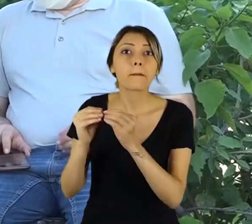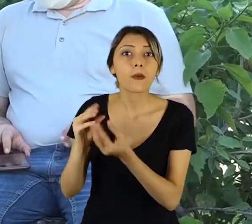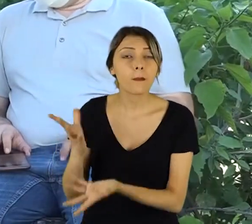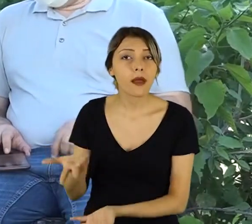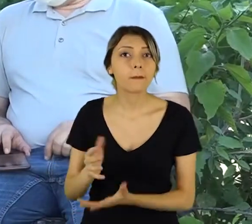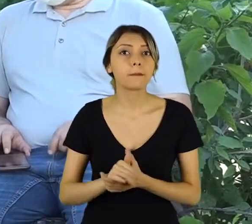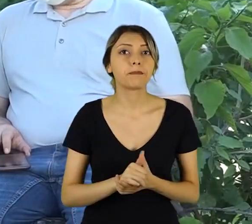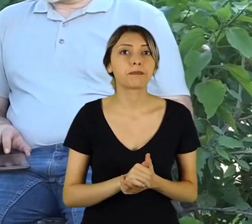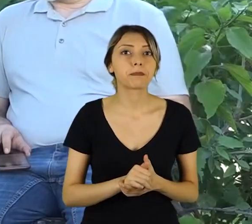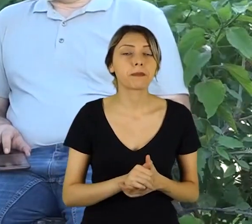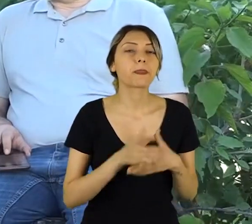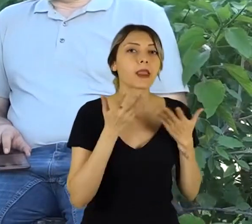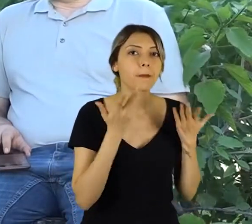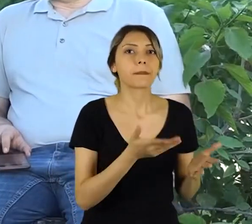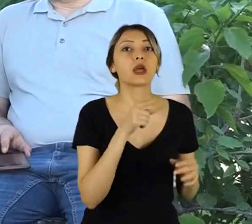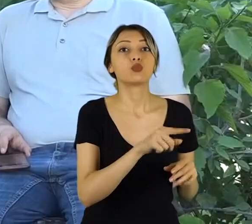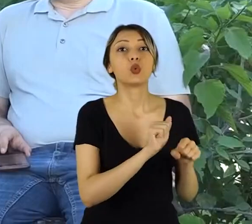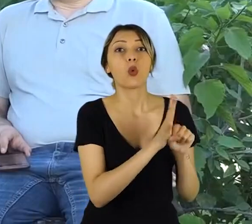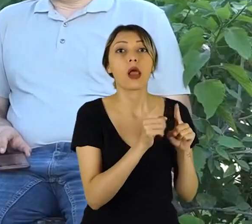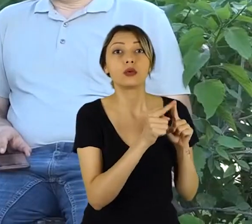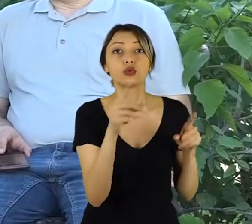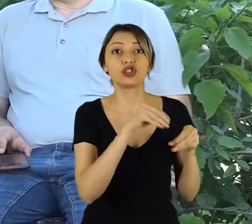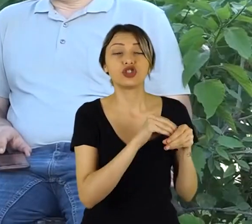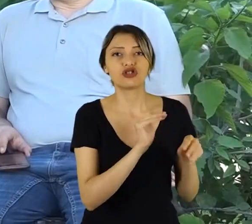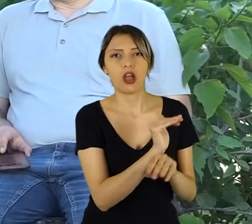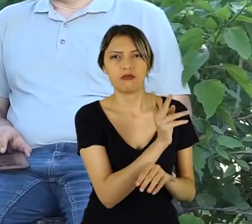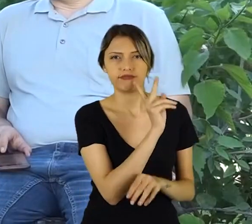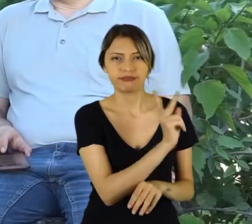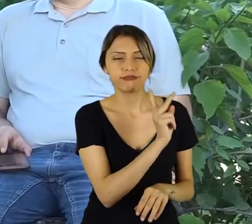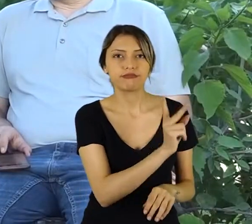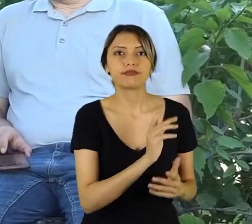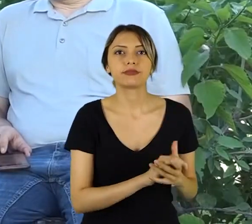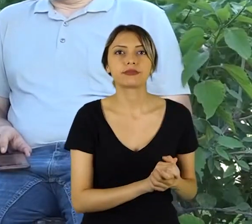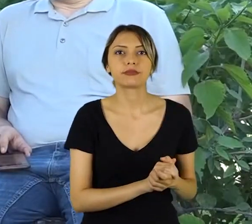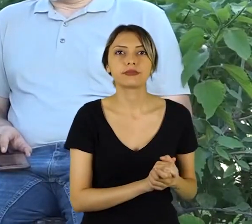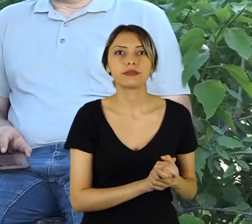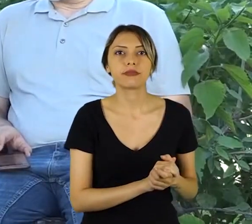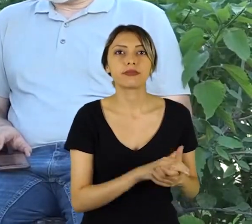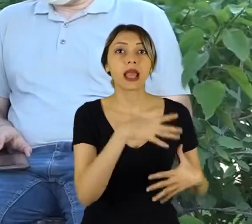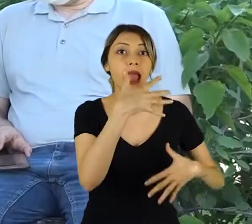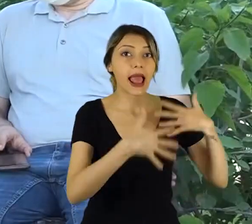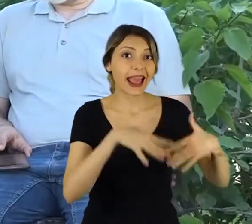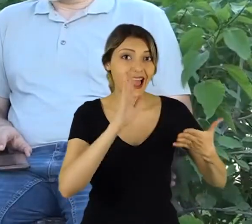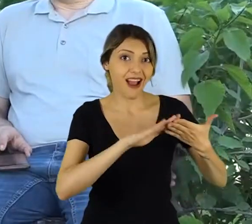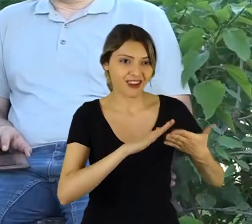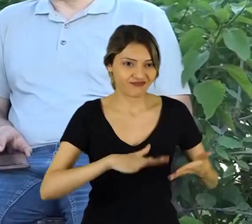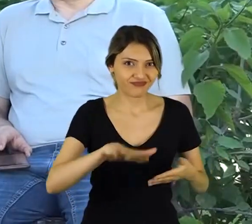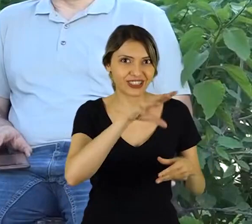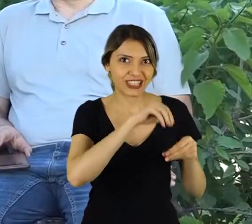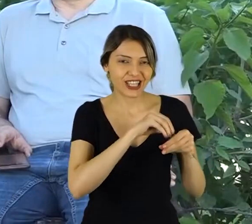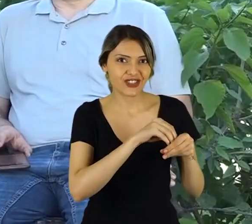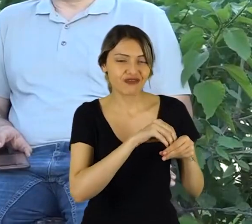Peki bu süreçte yaşadıklarınızdan engelli arkadaşlarınız için